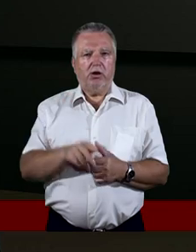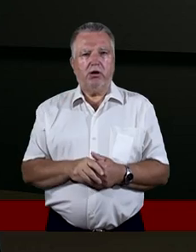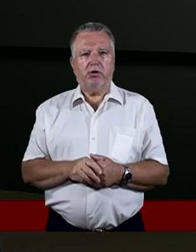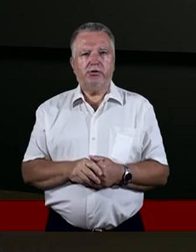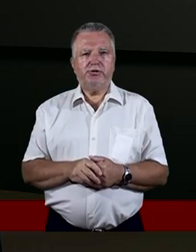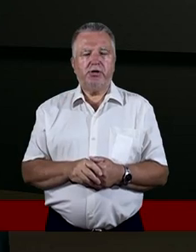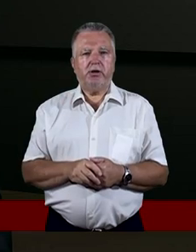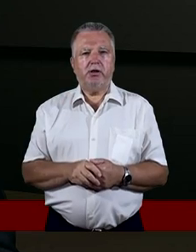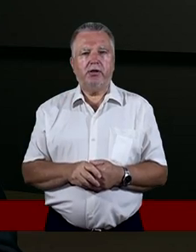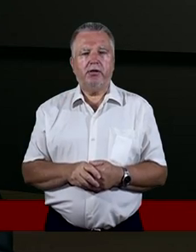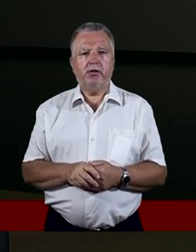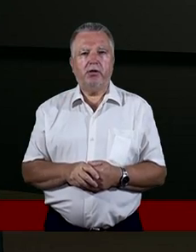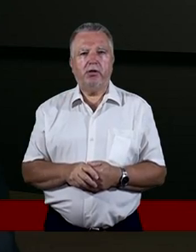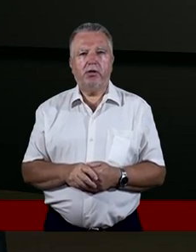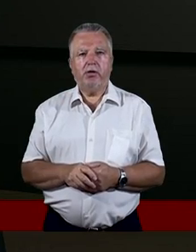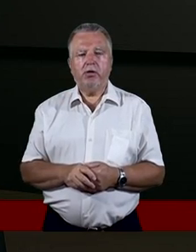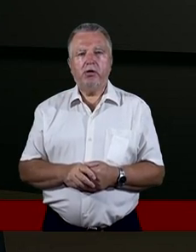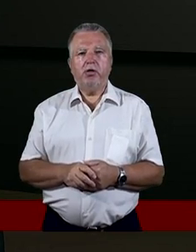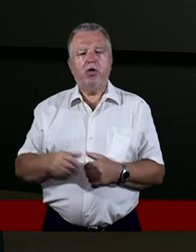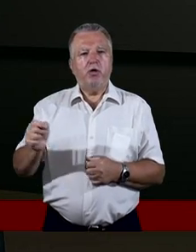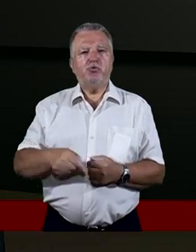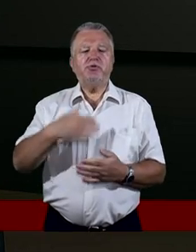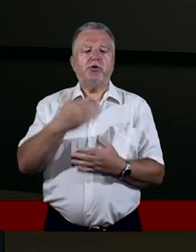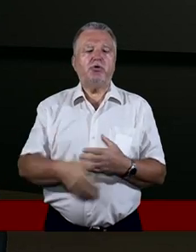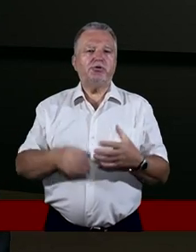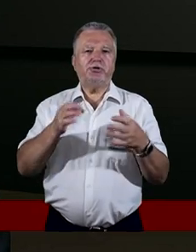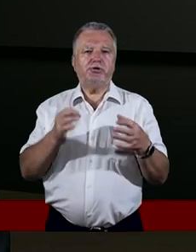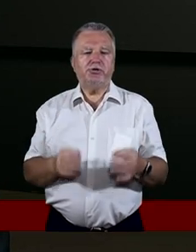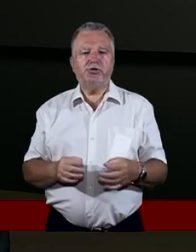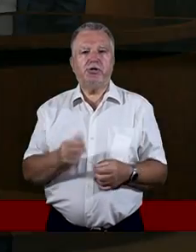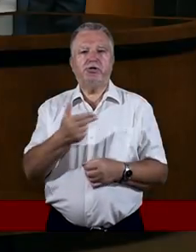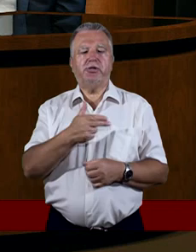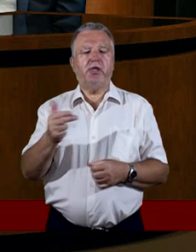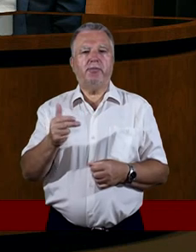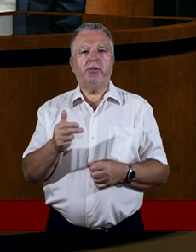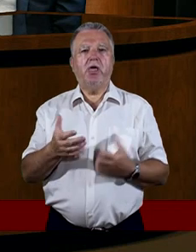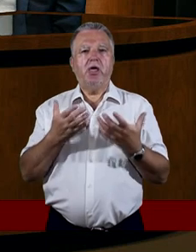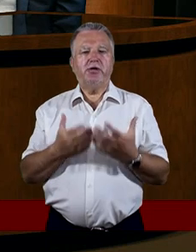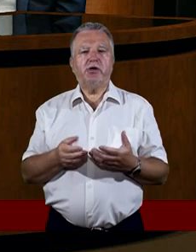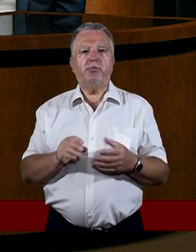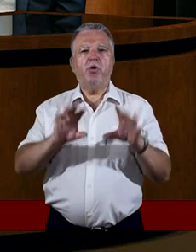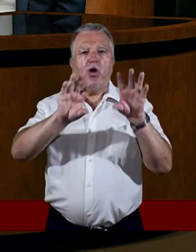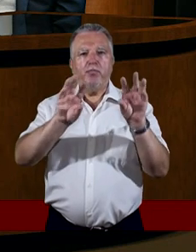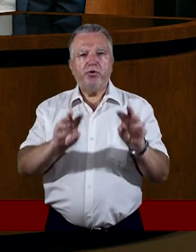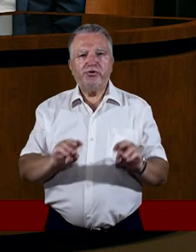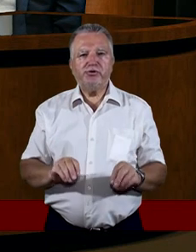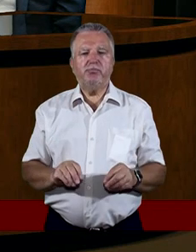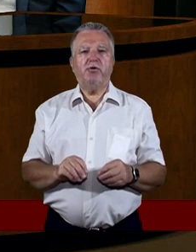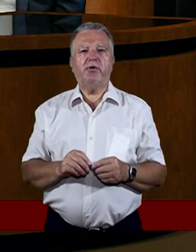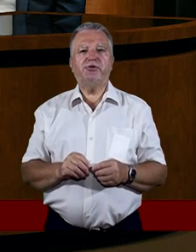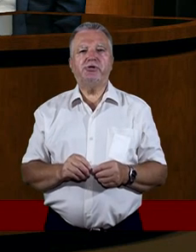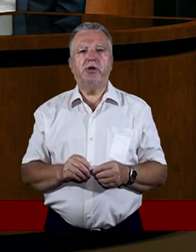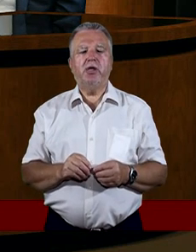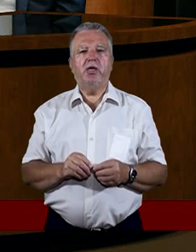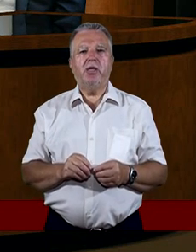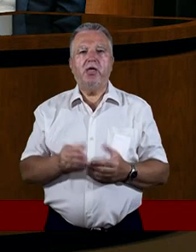serce. My musimy już kończyć dzisiejszy temat, dzisiejsze zagadnienie, dlatego chciałbym podsumować pewnymi fragmentami,